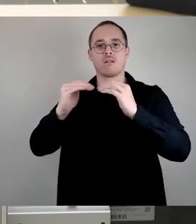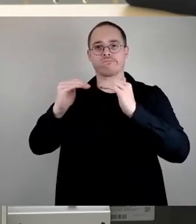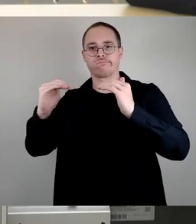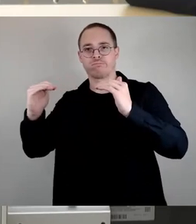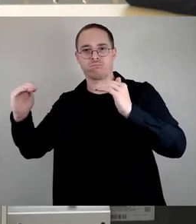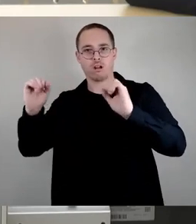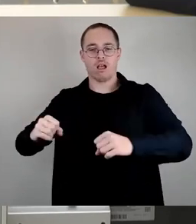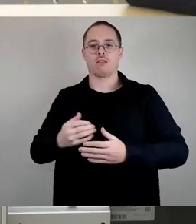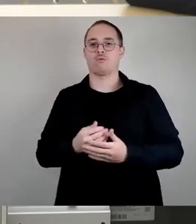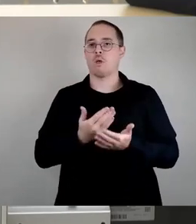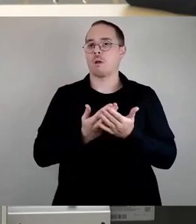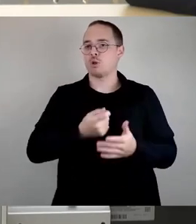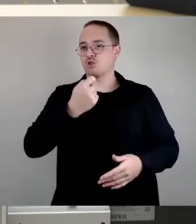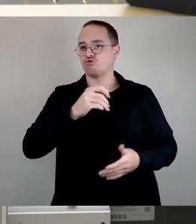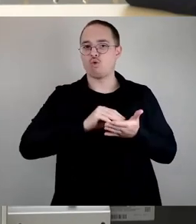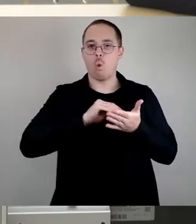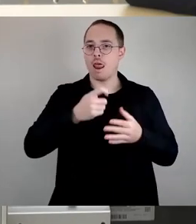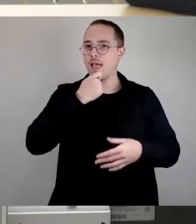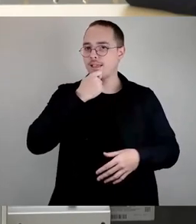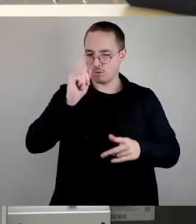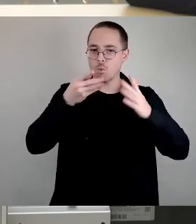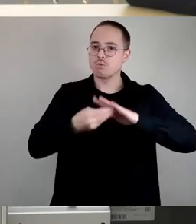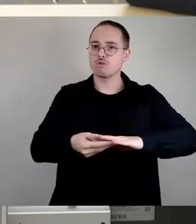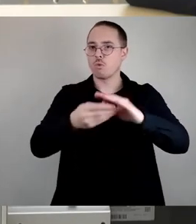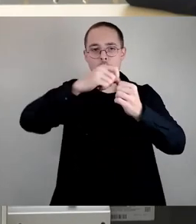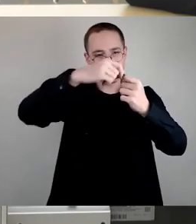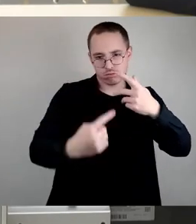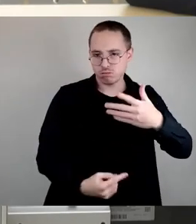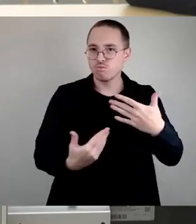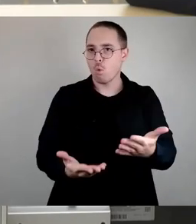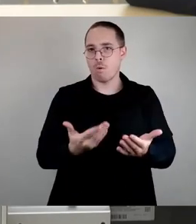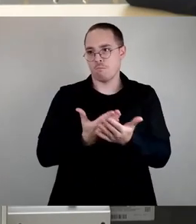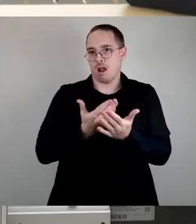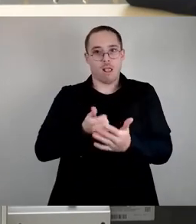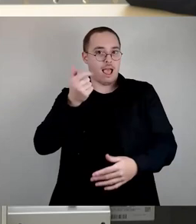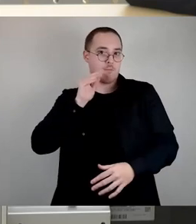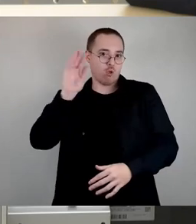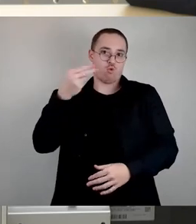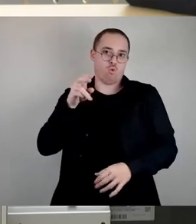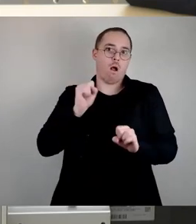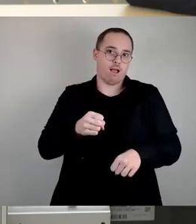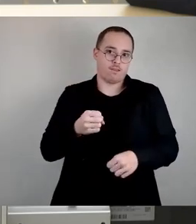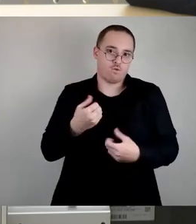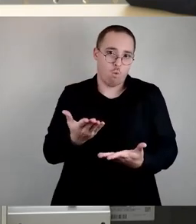unterstützen und so weiter. Nur mal als Beispiel, was man mit einer Million alles machen kann.